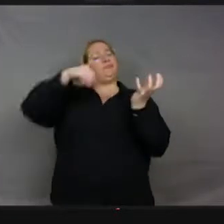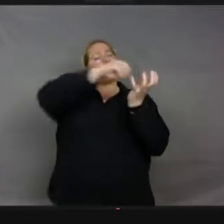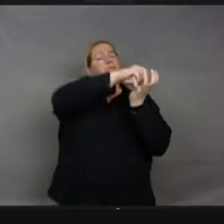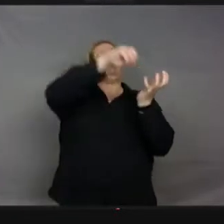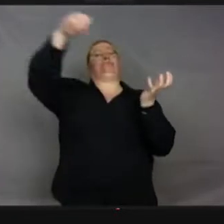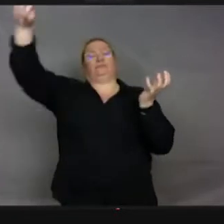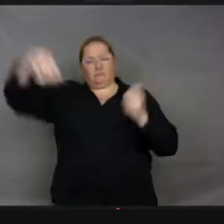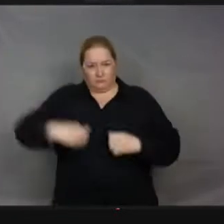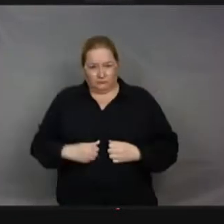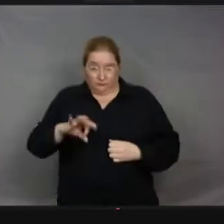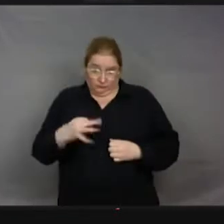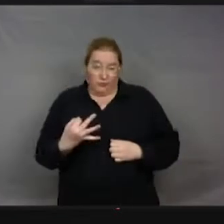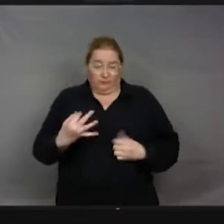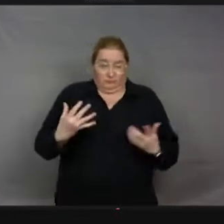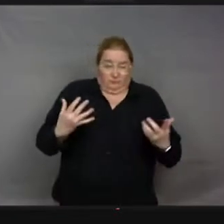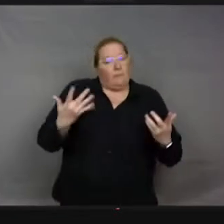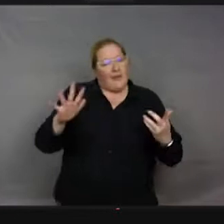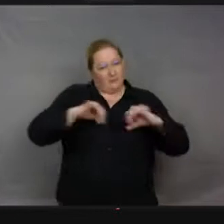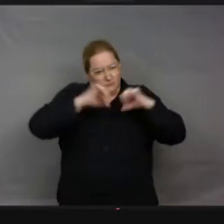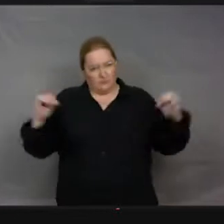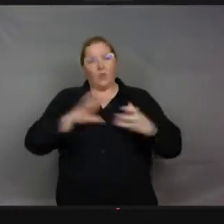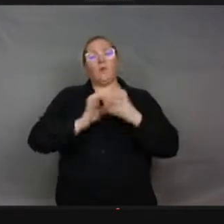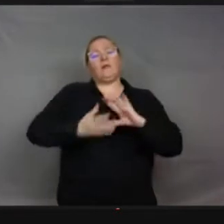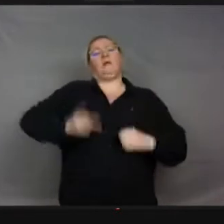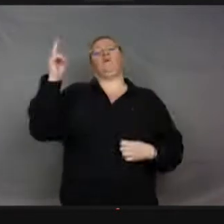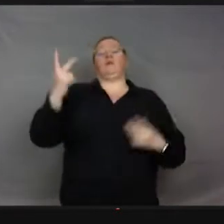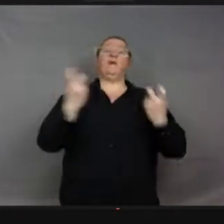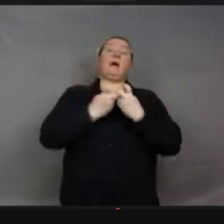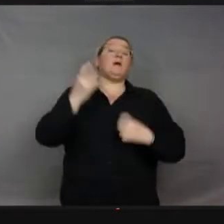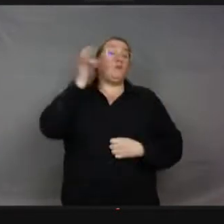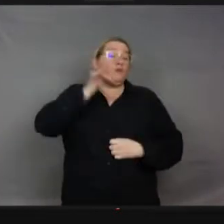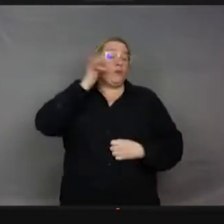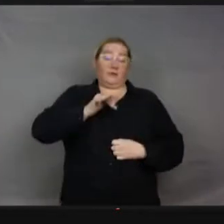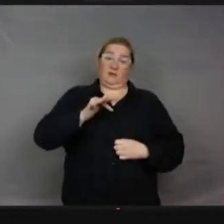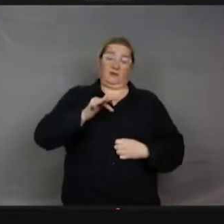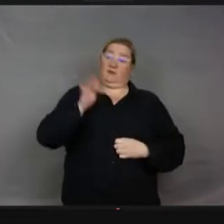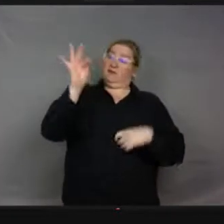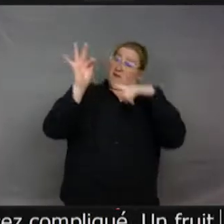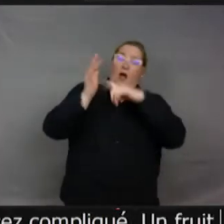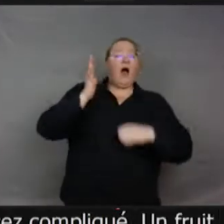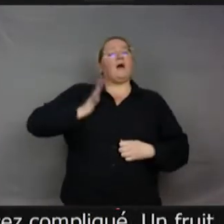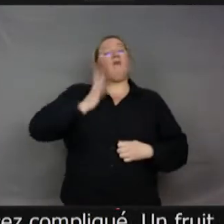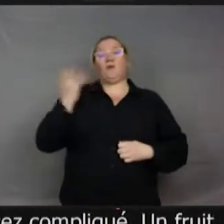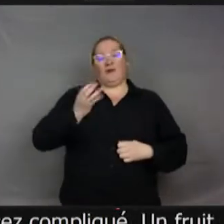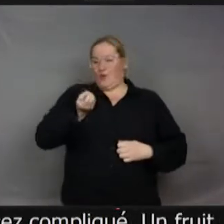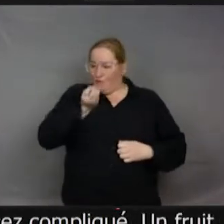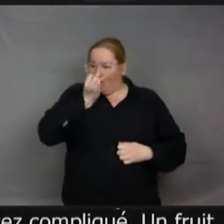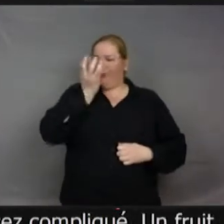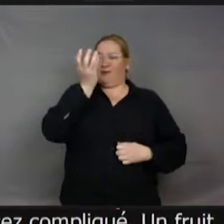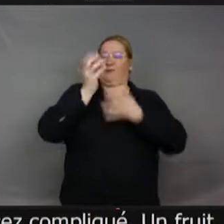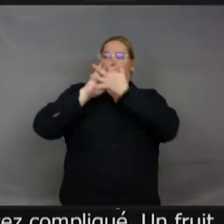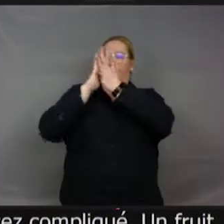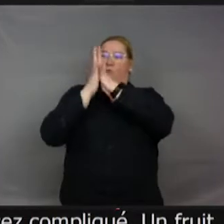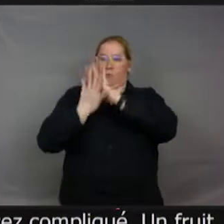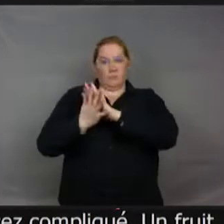forcément qu'un fruit, c'était une fleur. Ça paraît, voilà, on n pas tous été très